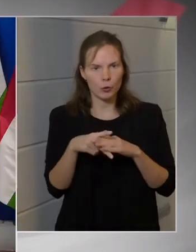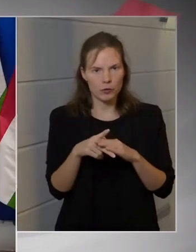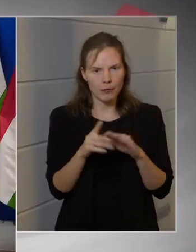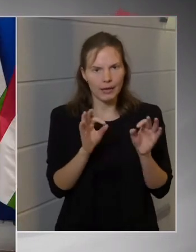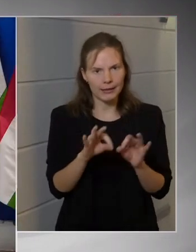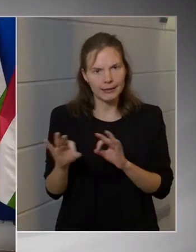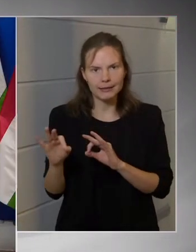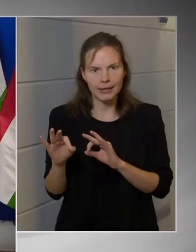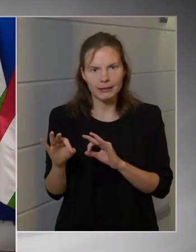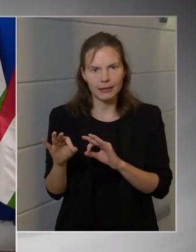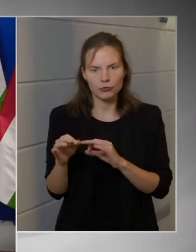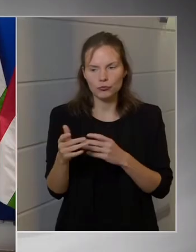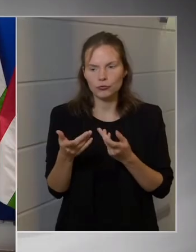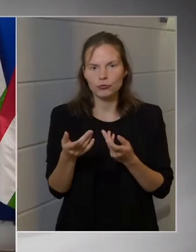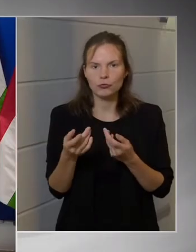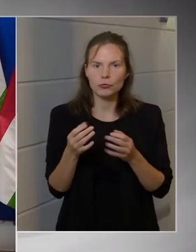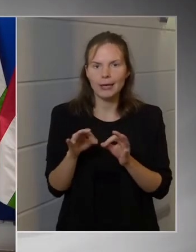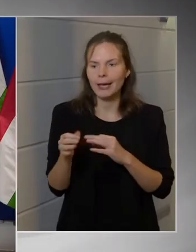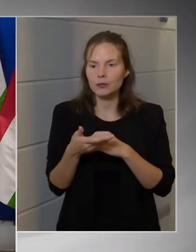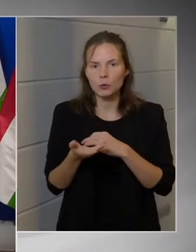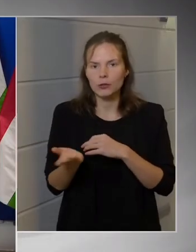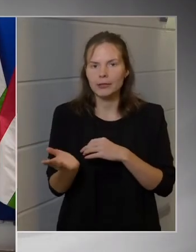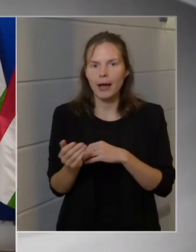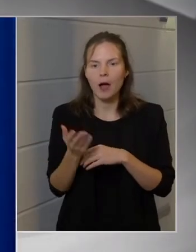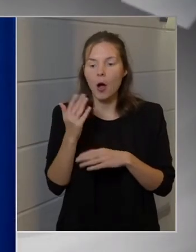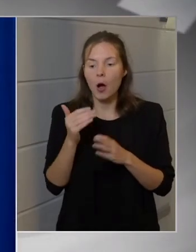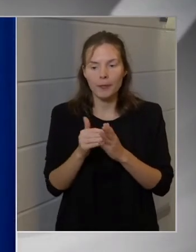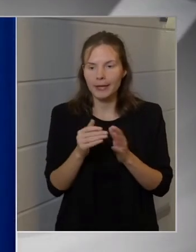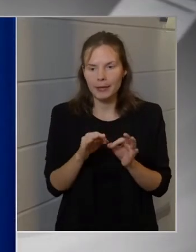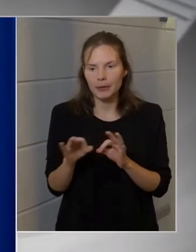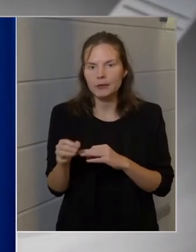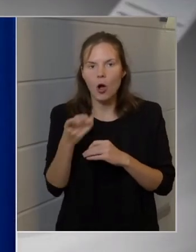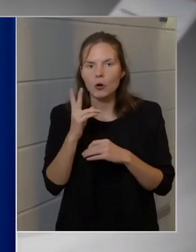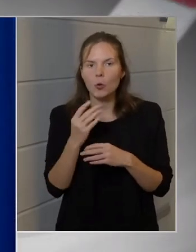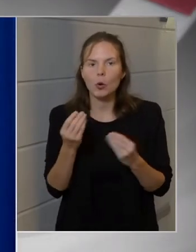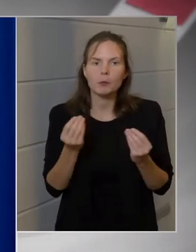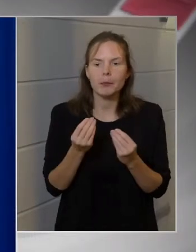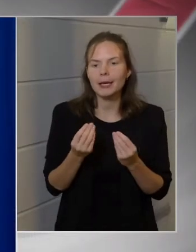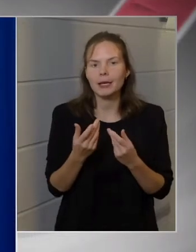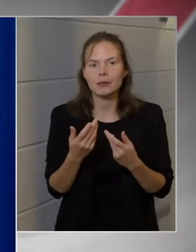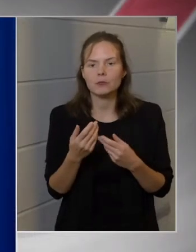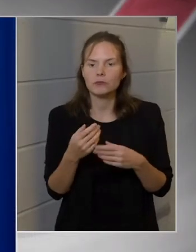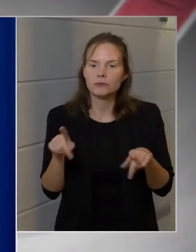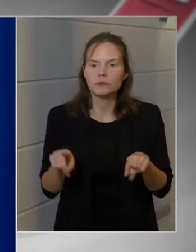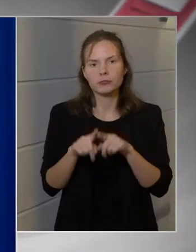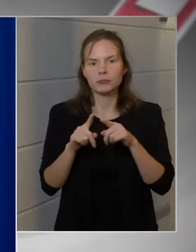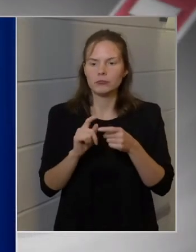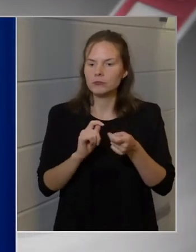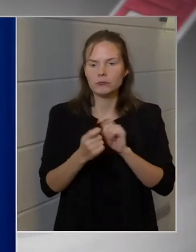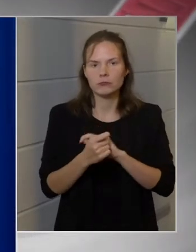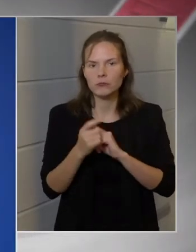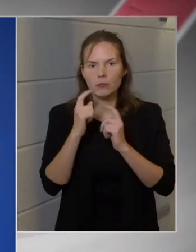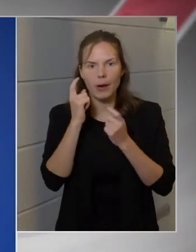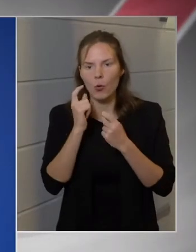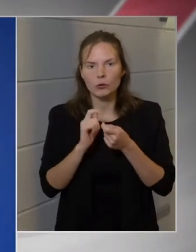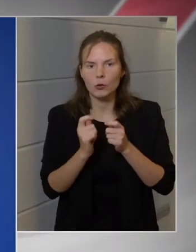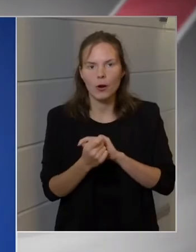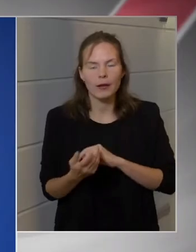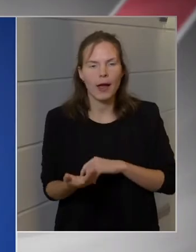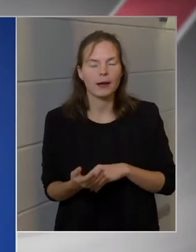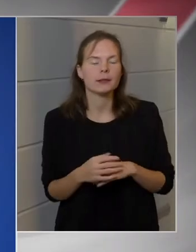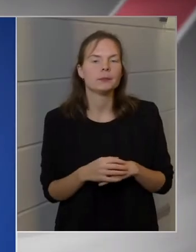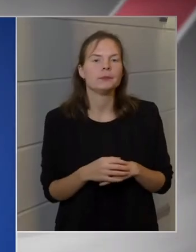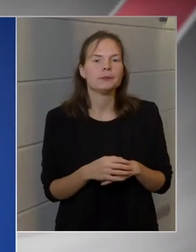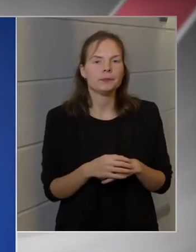intézkedésekre készültek, vagy hogyha akkor még nem készültek rá, akkor mi indokolta azt, hogy közben meggondolták magukat? Én azt